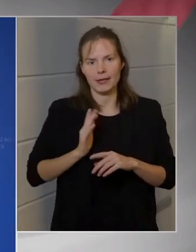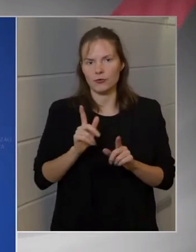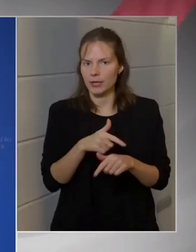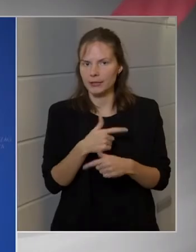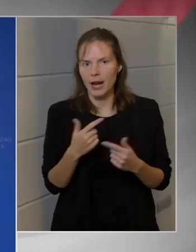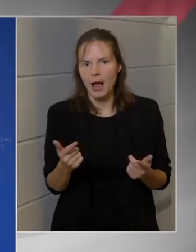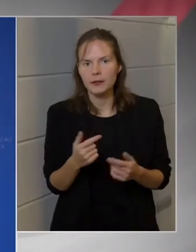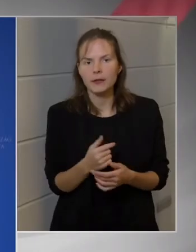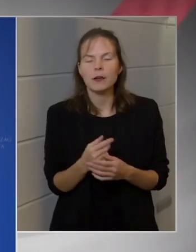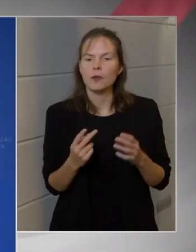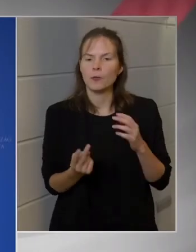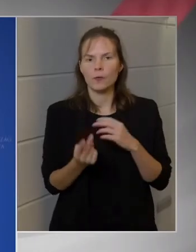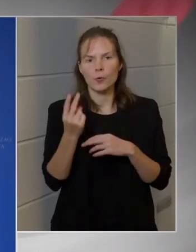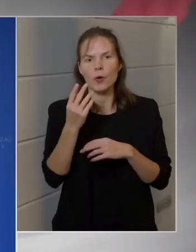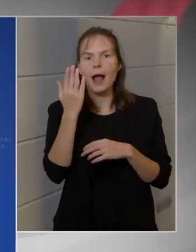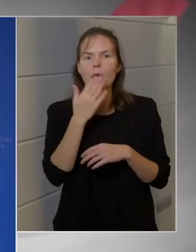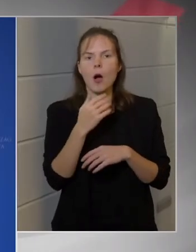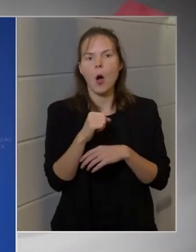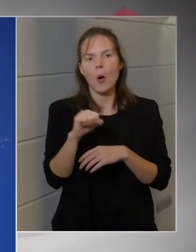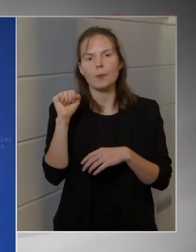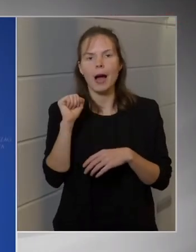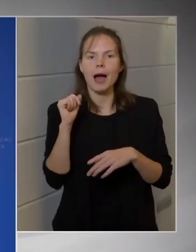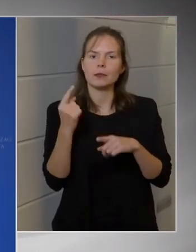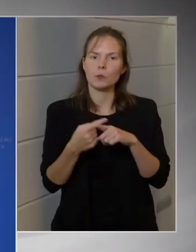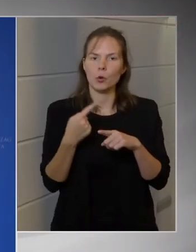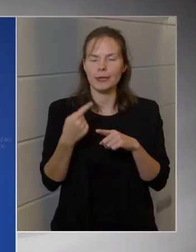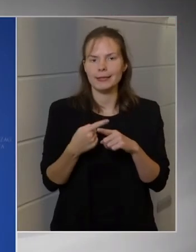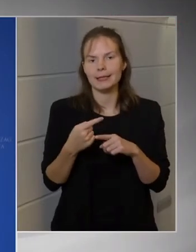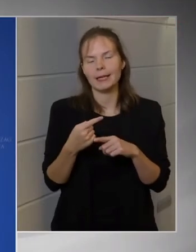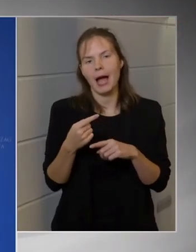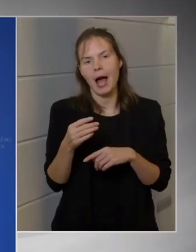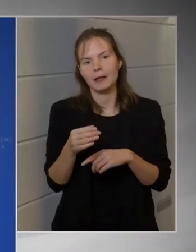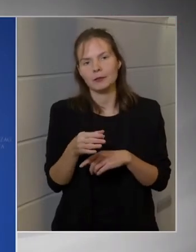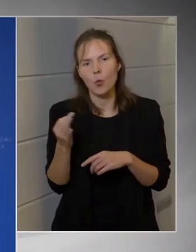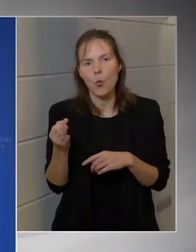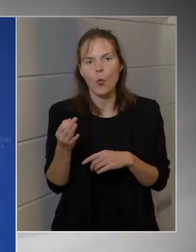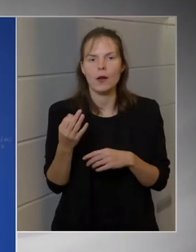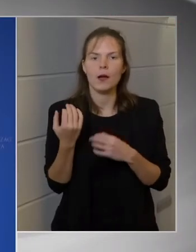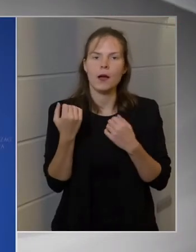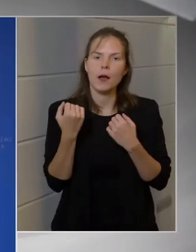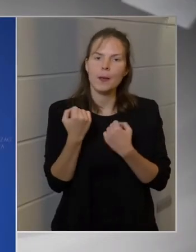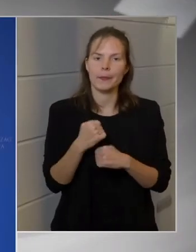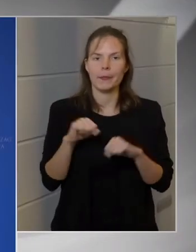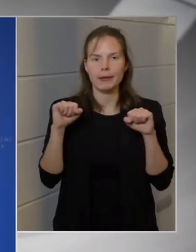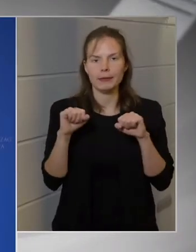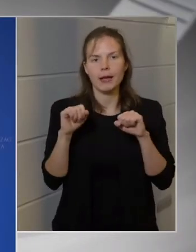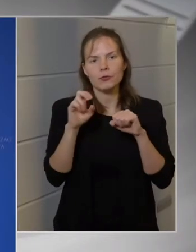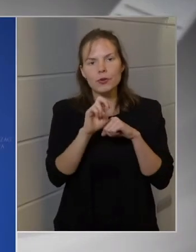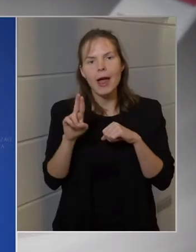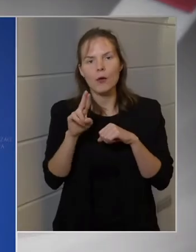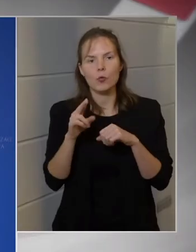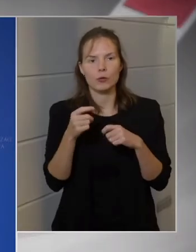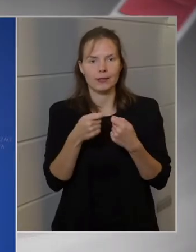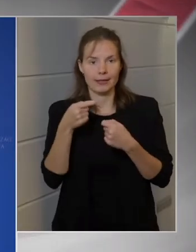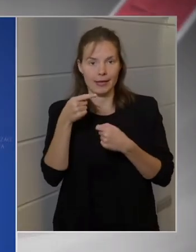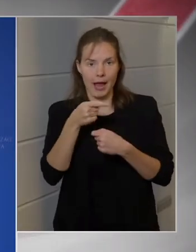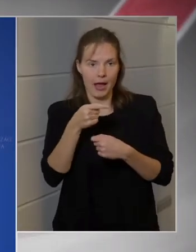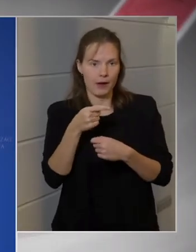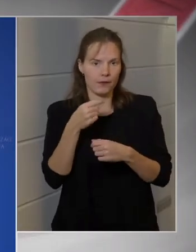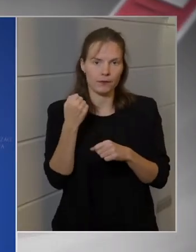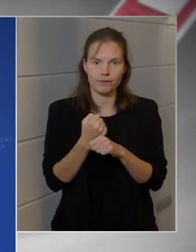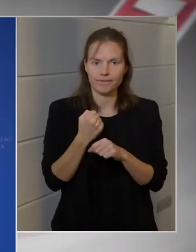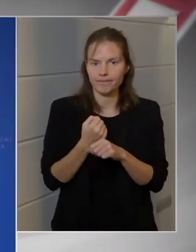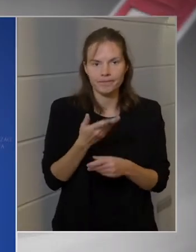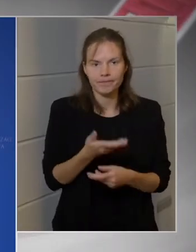főleg, hogyha ezt egy pártpolitikától a szerződések szerint mentes uniós szerv követi el. Tehát